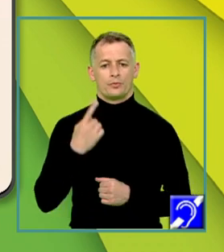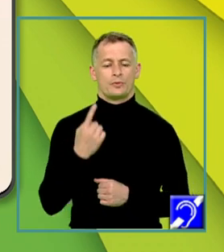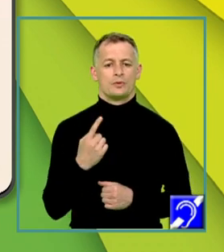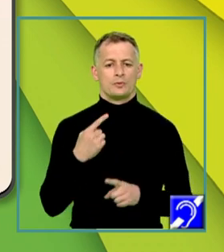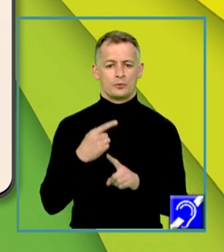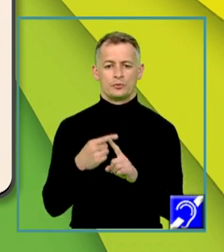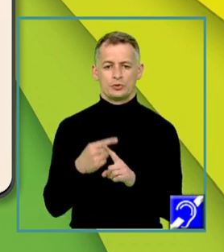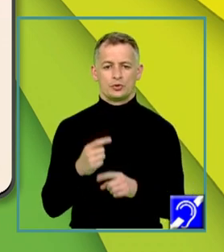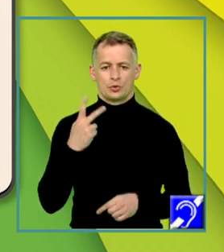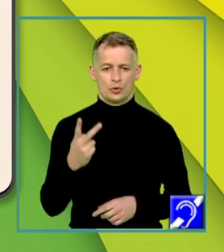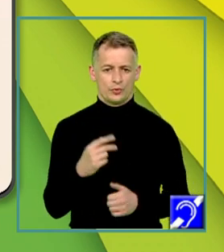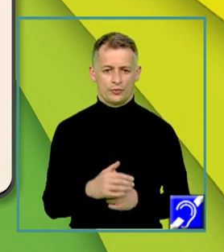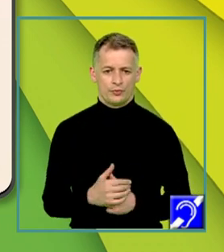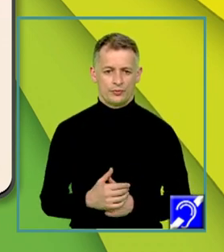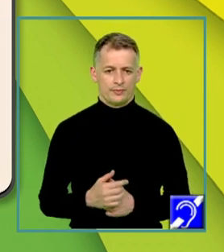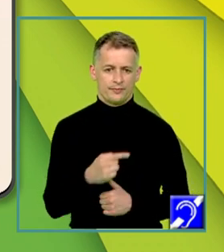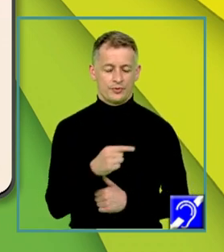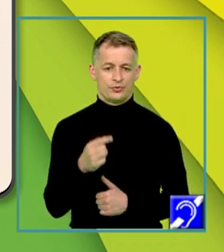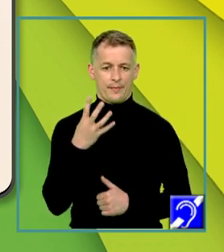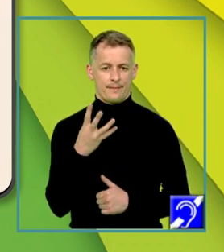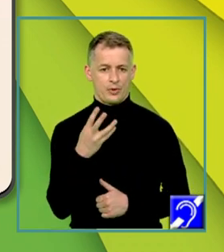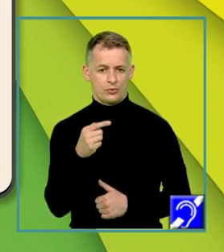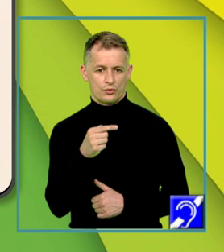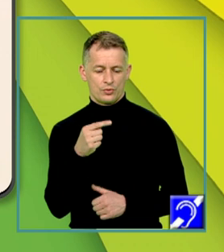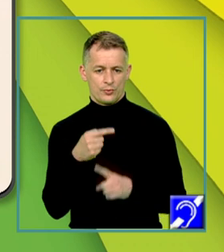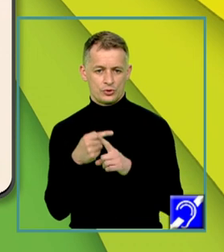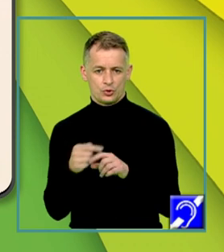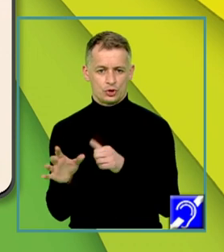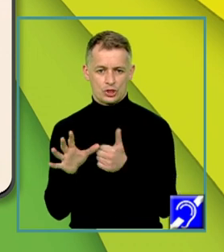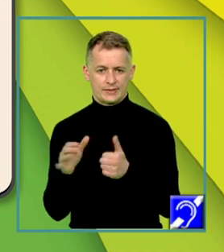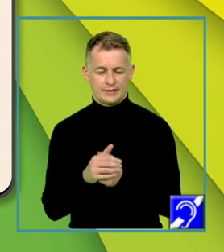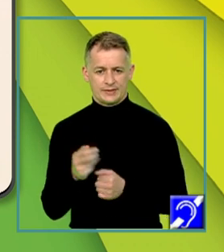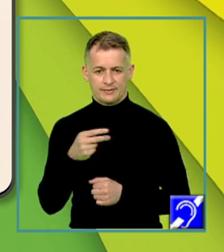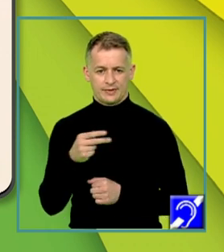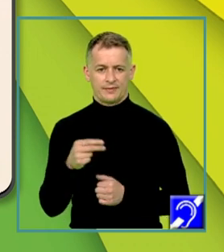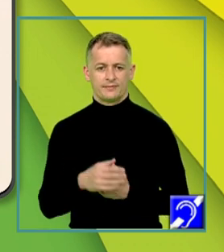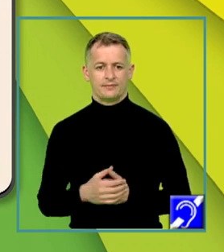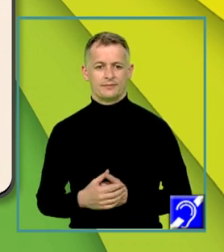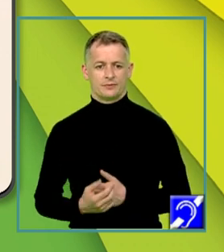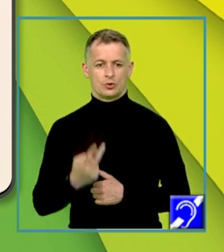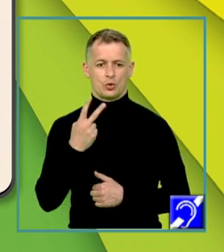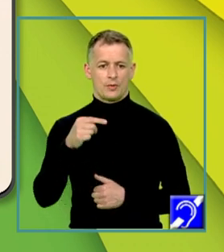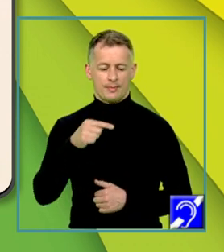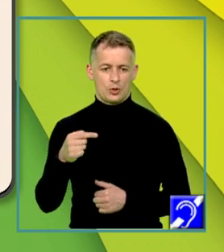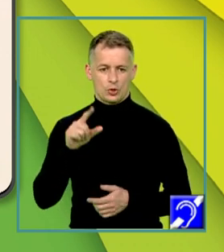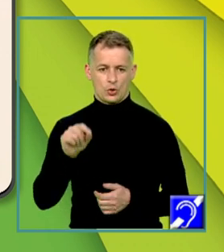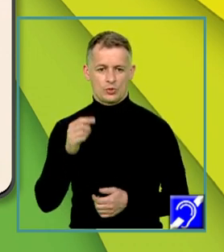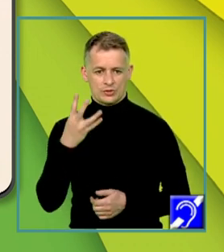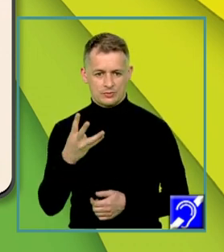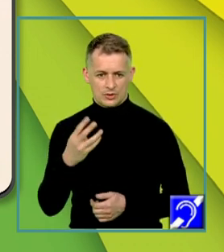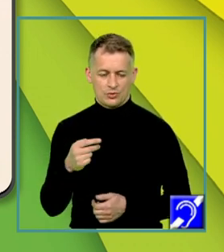înmulțit cu 2 minus 4 înmulțit cu 6 egal cu 2 minus 24